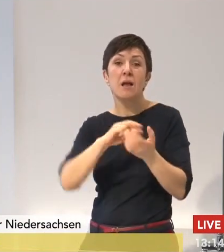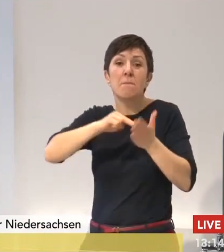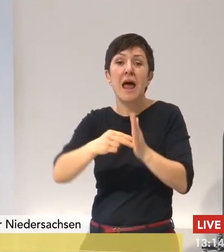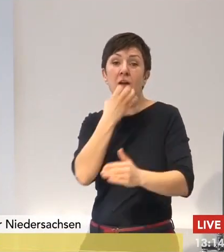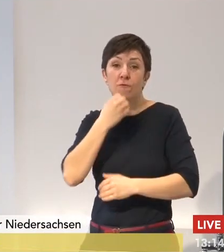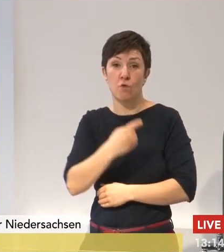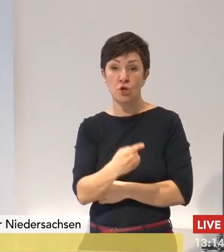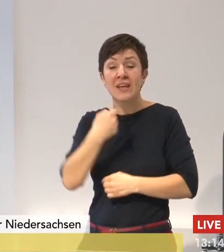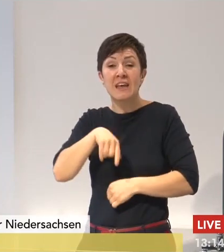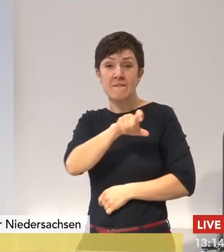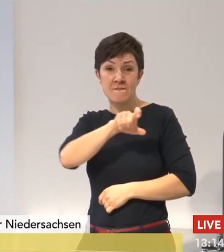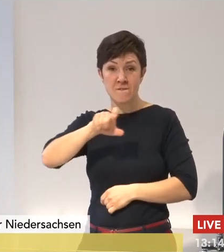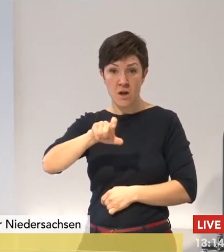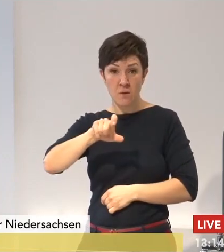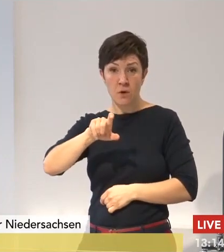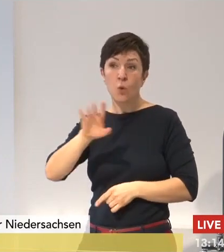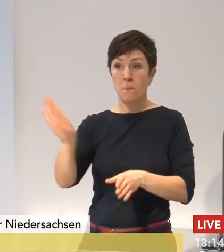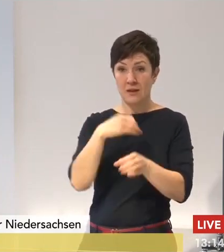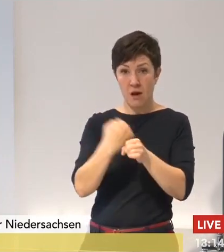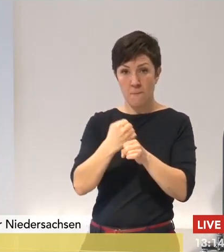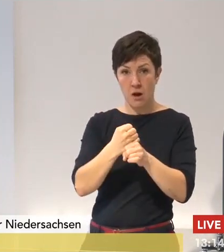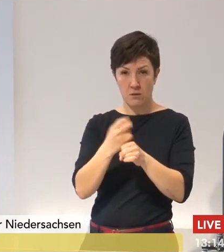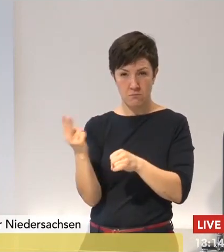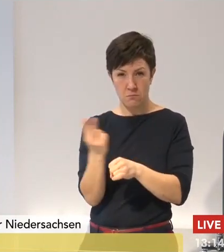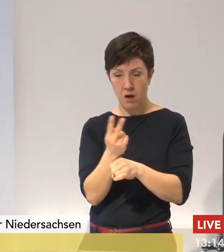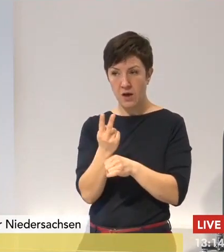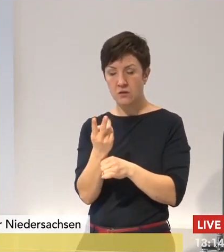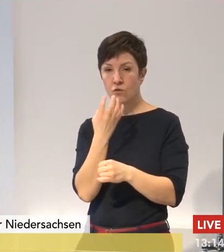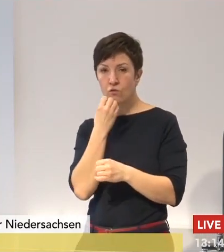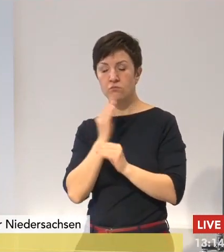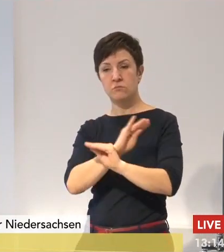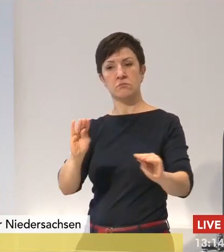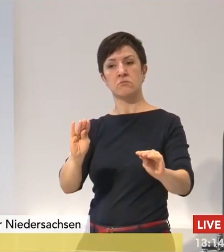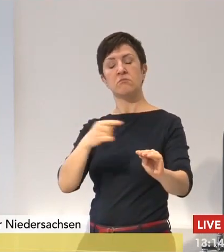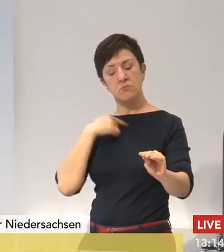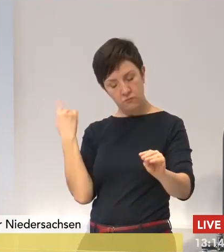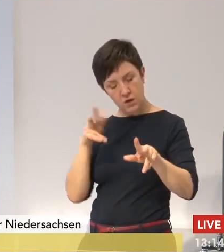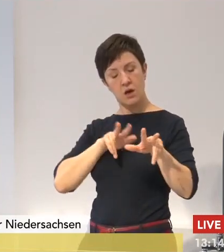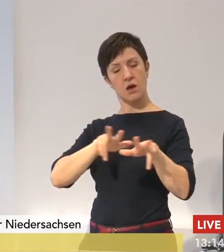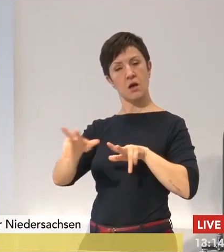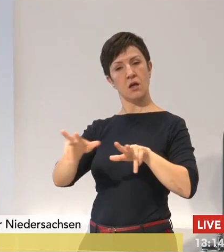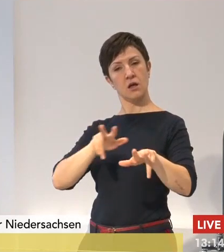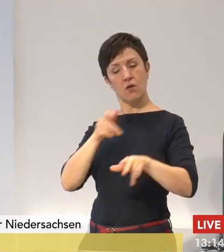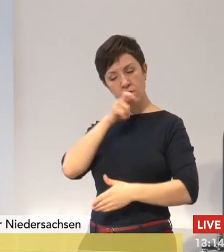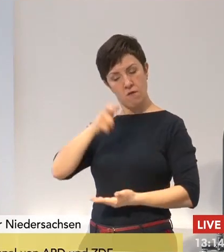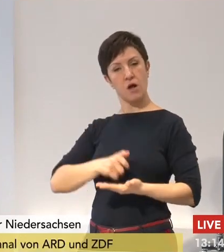Beschäftigten klar sagen, was wir unter welchen Umständen für verantwortbar halten, und was unter welchen